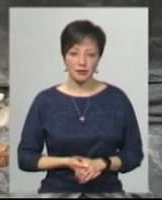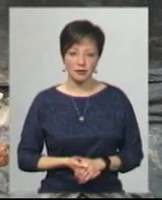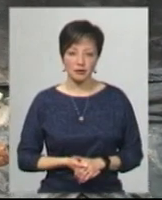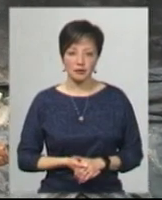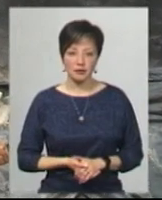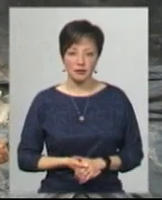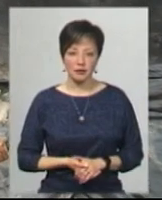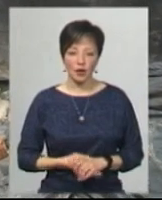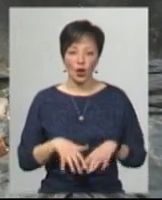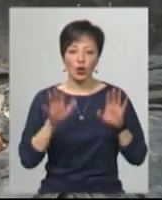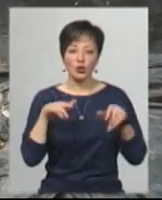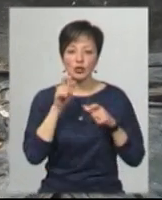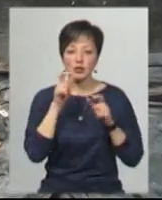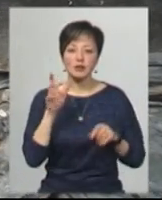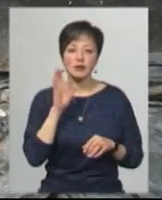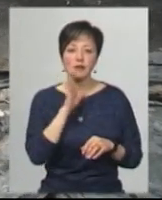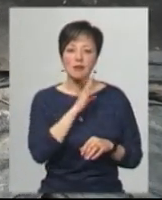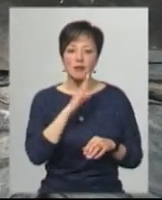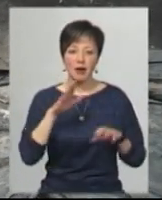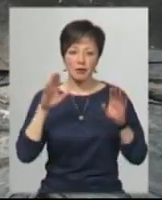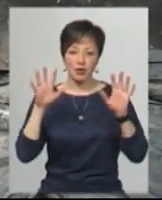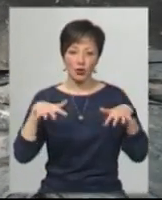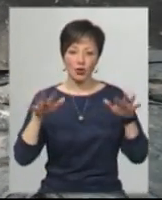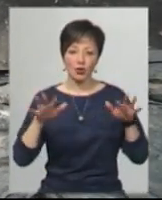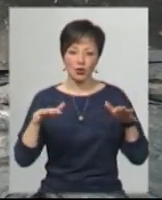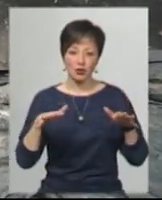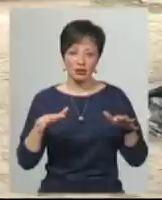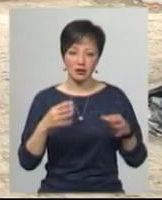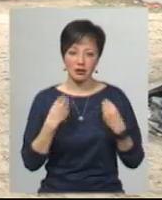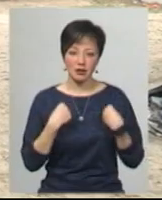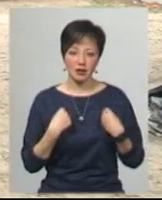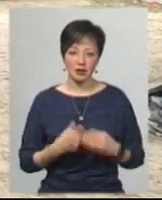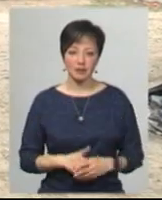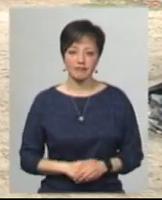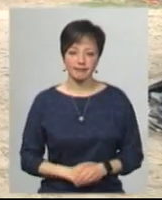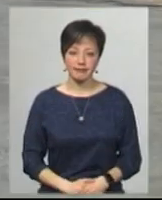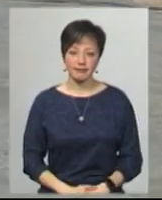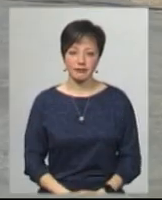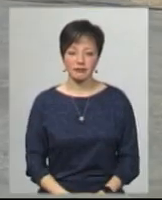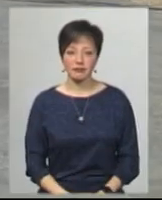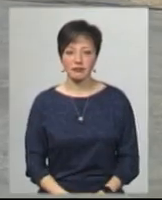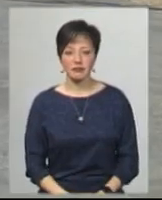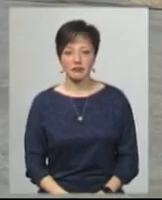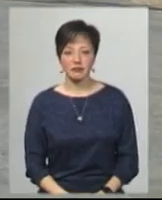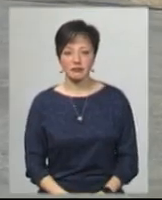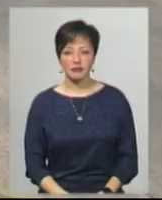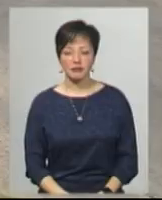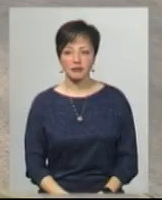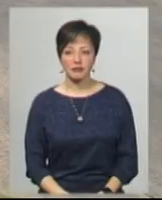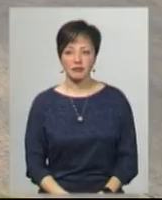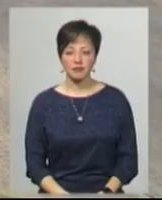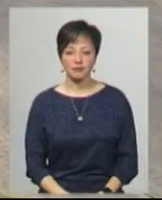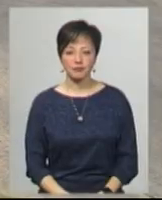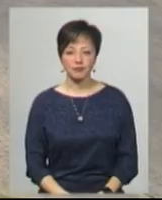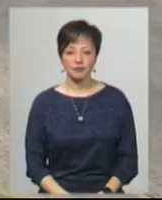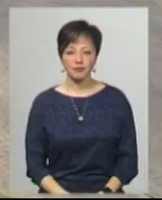Дощ іде, вона кричує, о, дощик іде. Мама, дощик нам послала. Неля Шпулак, Олександр Горішевський, Юрій Чорний.